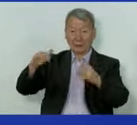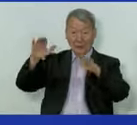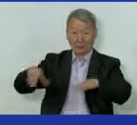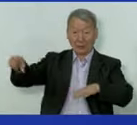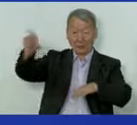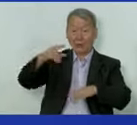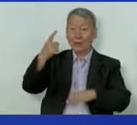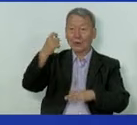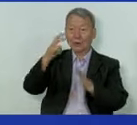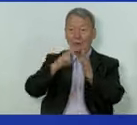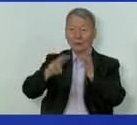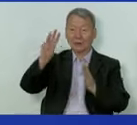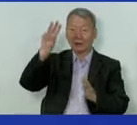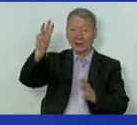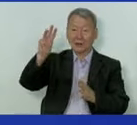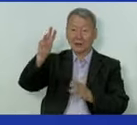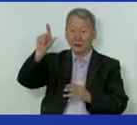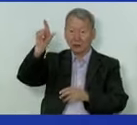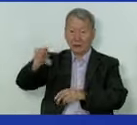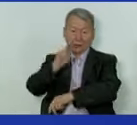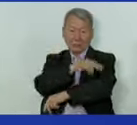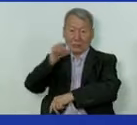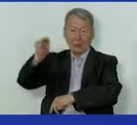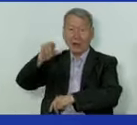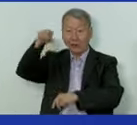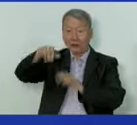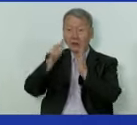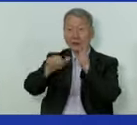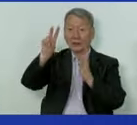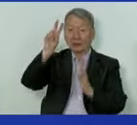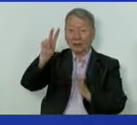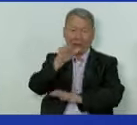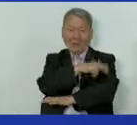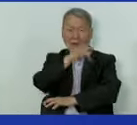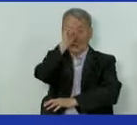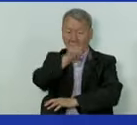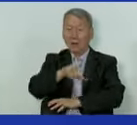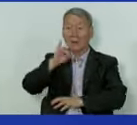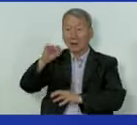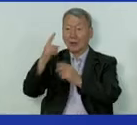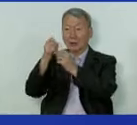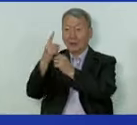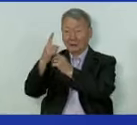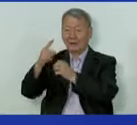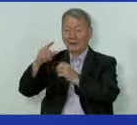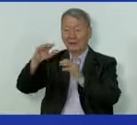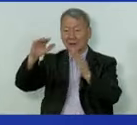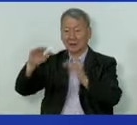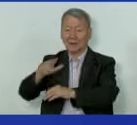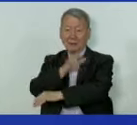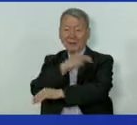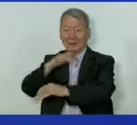173 медицинских работников, из них 62 врачи и 111